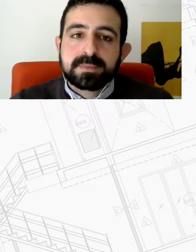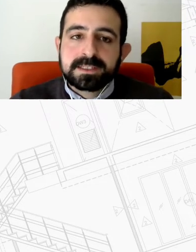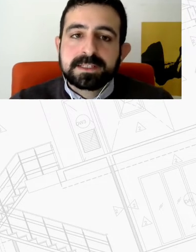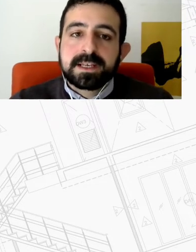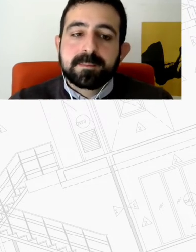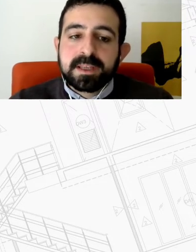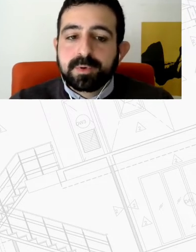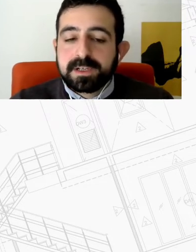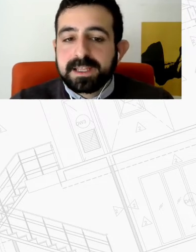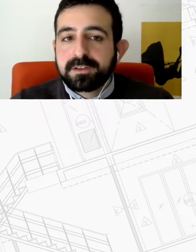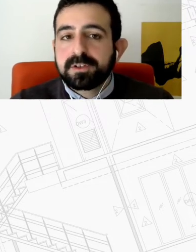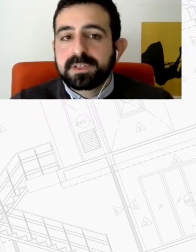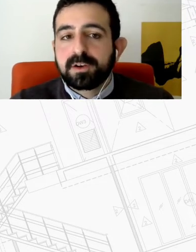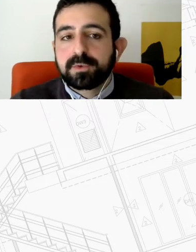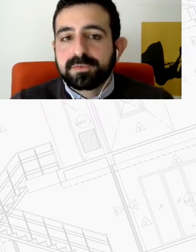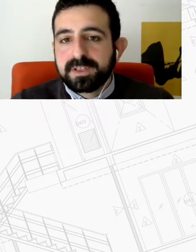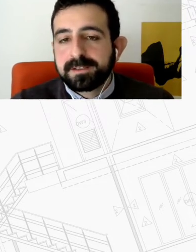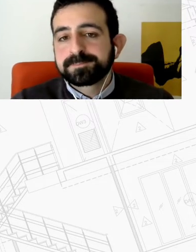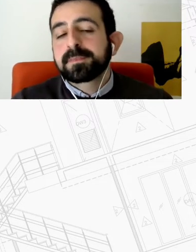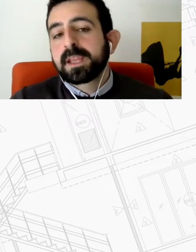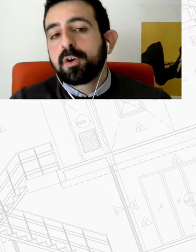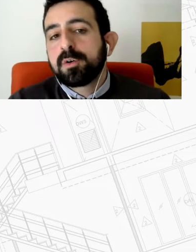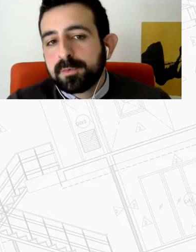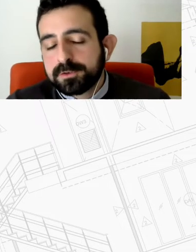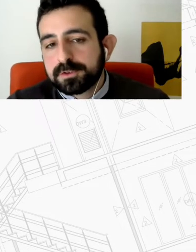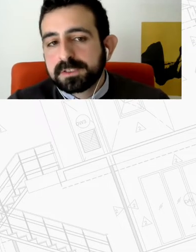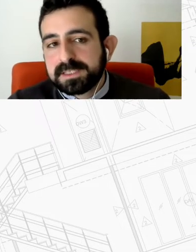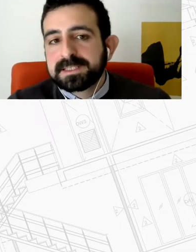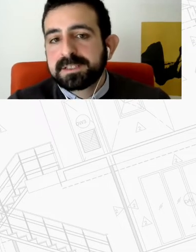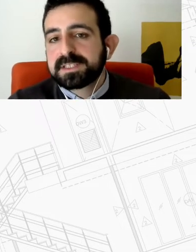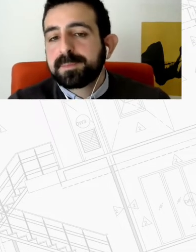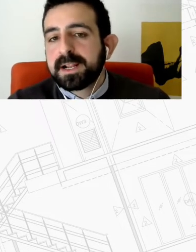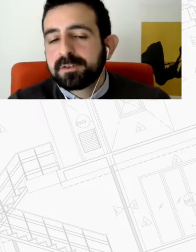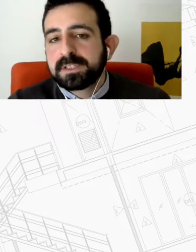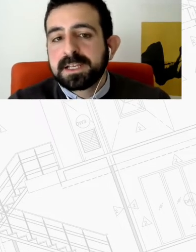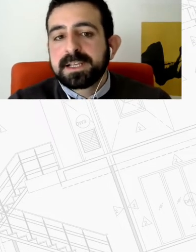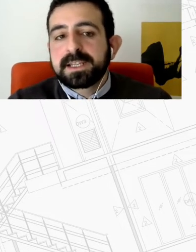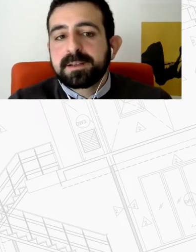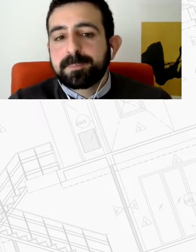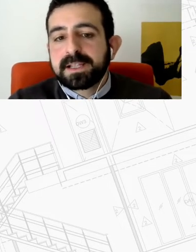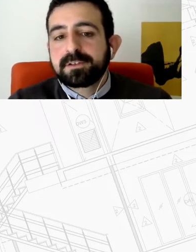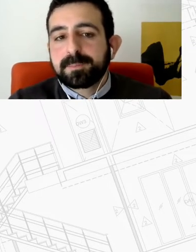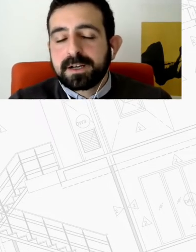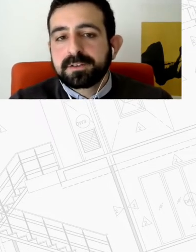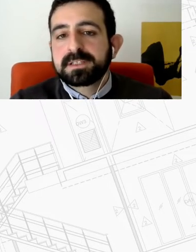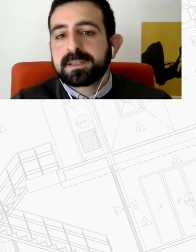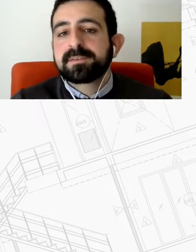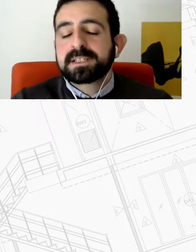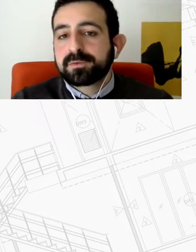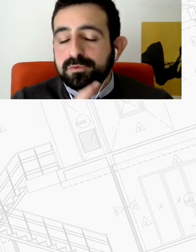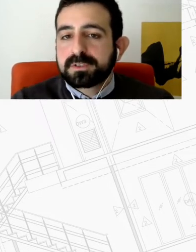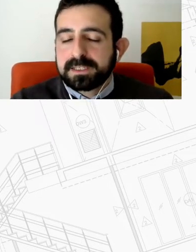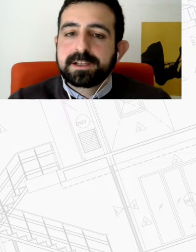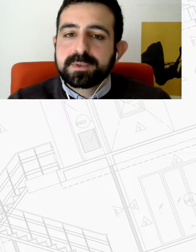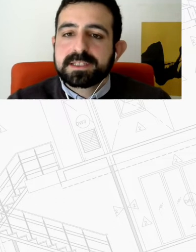λοιπόν έχουμε έτσι μια πολύ έντονη ποικιλομορφία όμως τέσσερις βασικοί παράγοντες είναι πάντοτε παρόντες και με